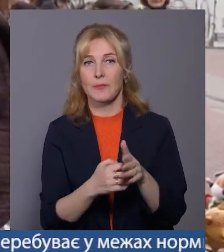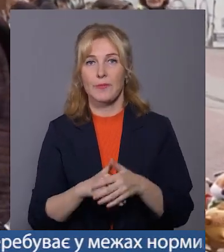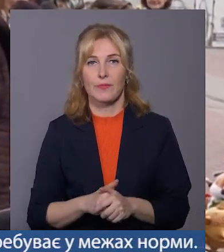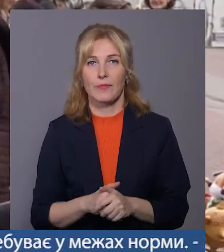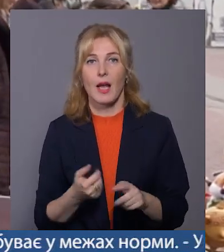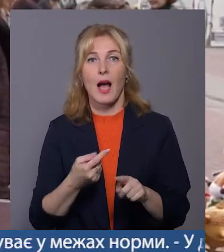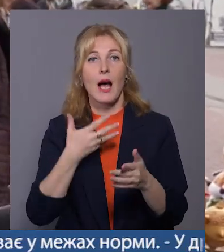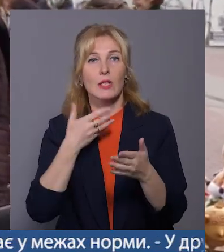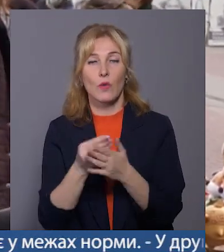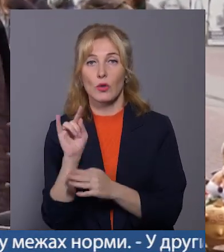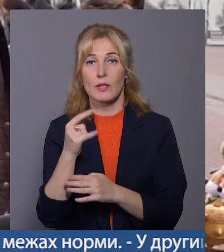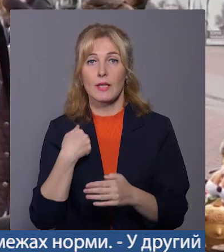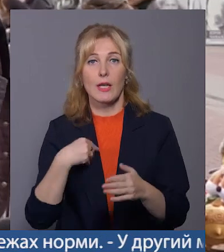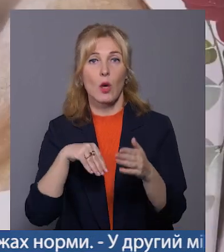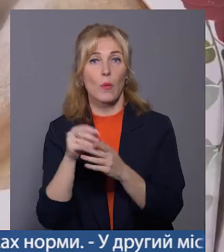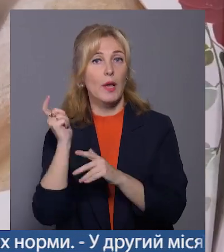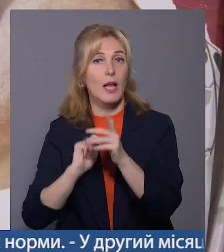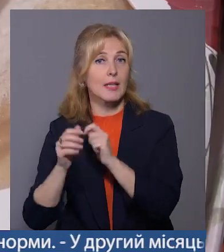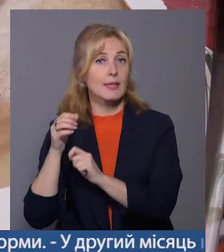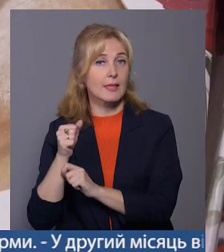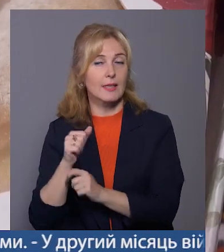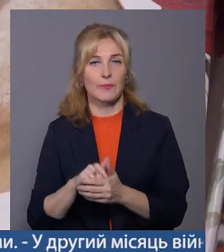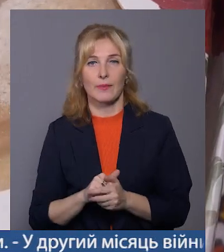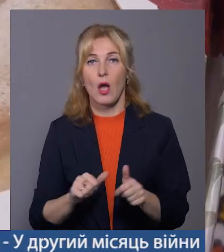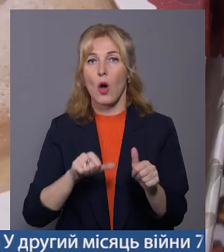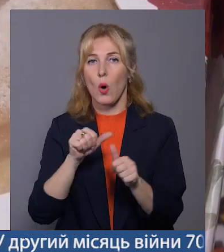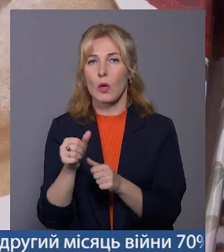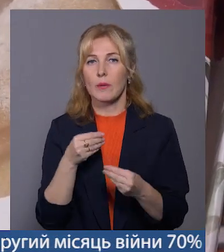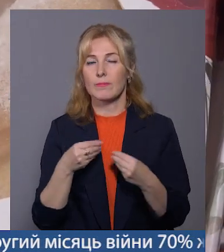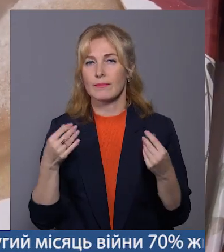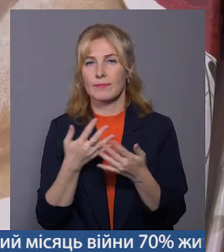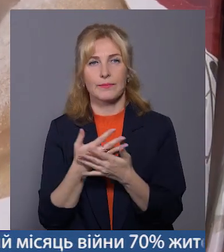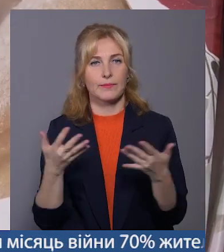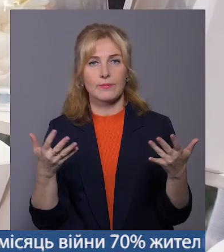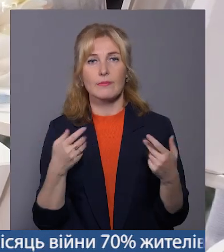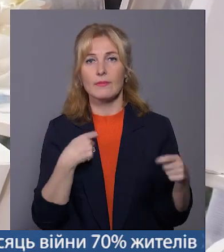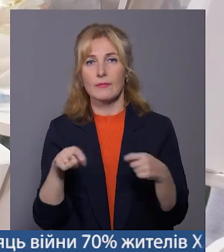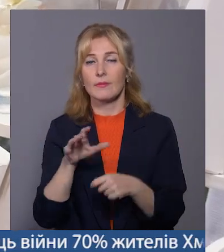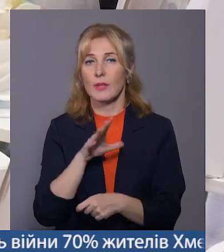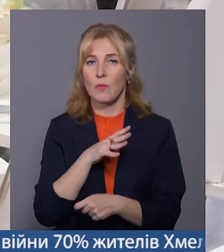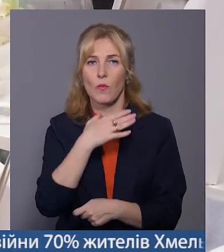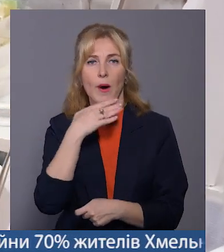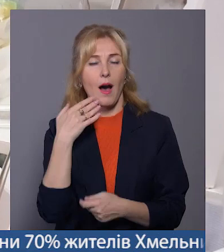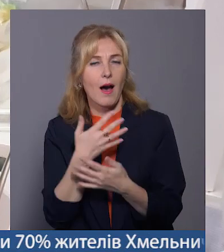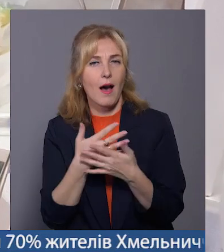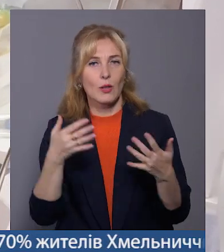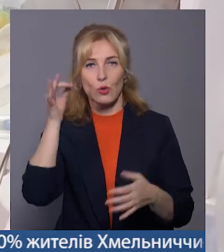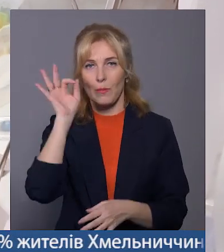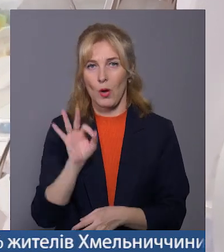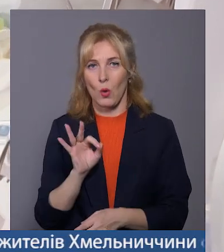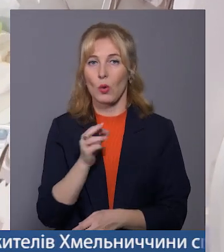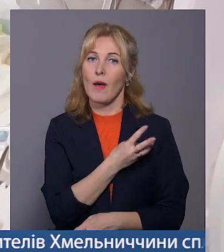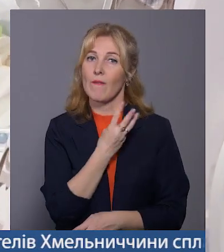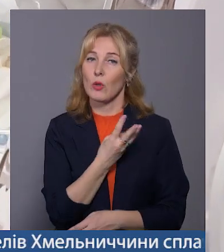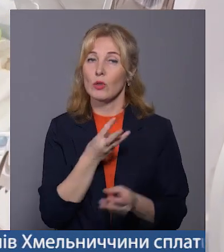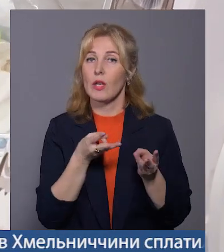своїй дитинці купила резиночки. Окрім рукодільних прикрас та сувенірів, на ярмарку був чималий вибір смаколиків. Їх волонтери